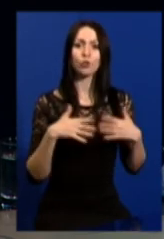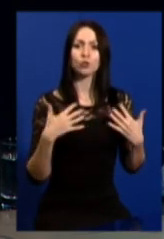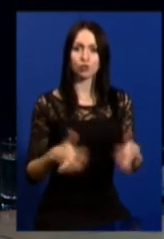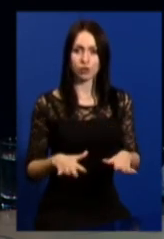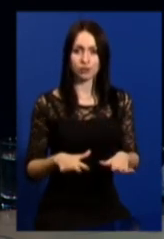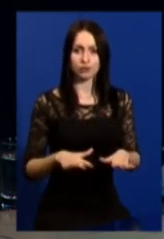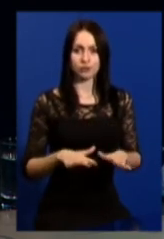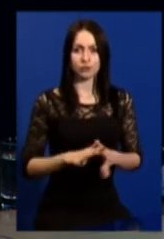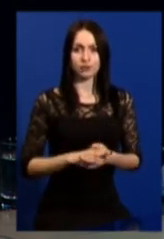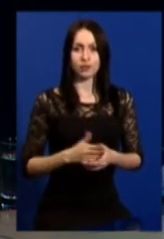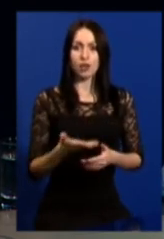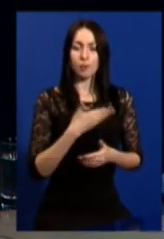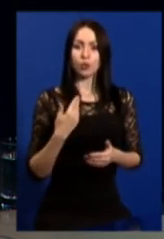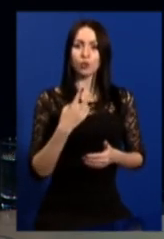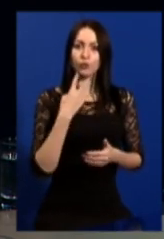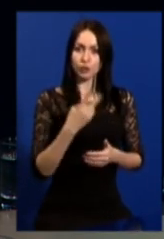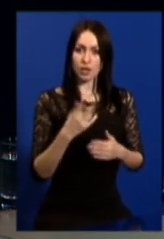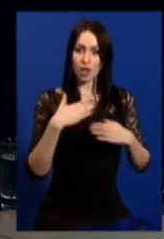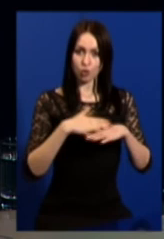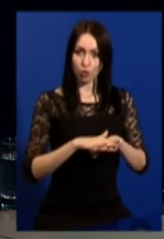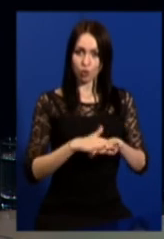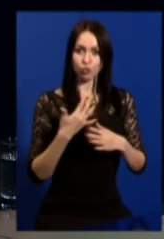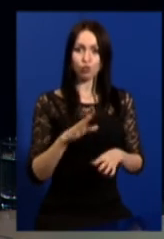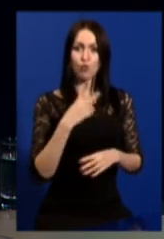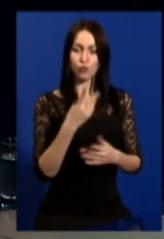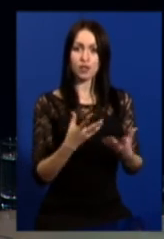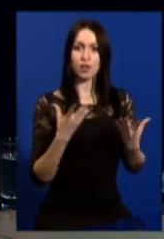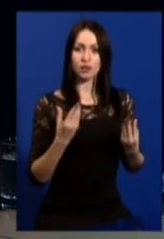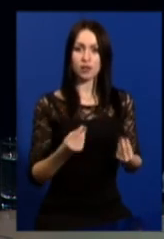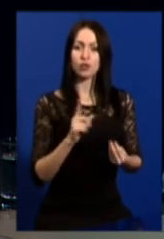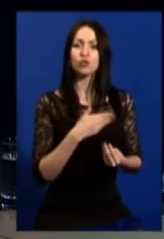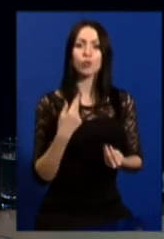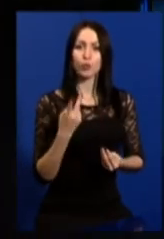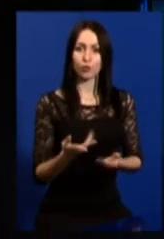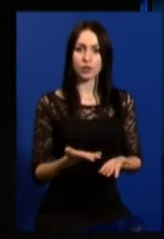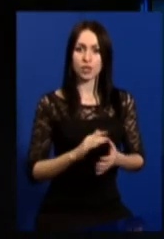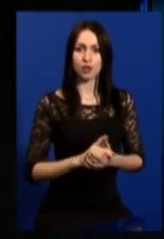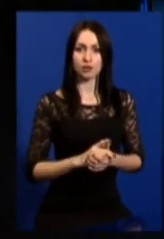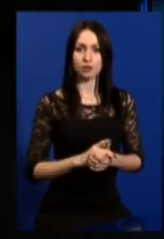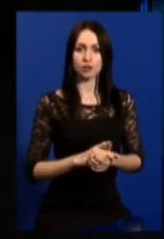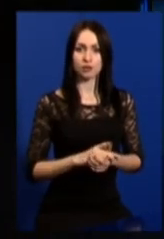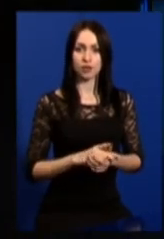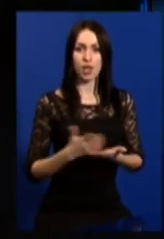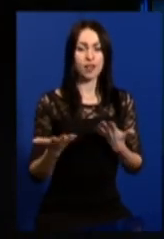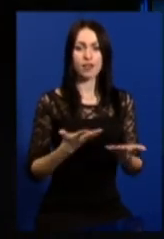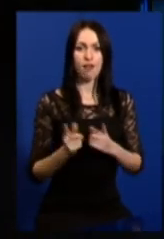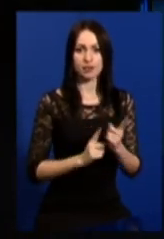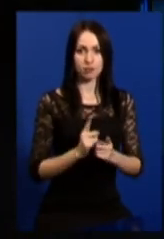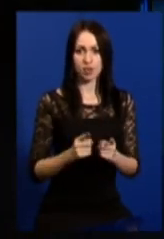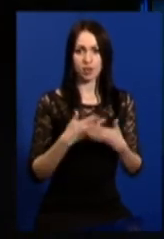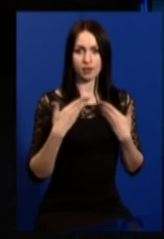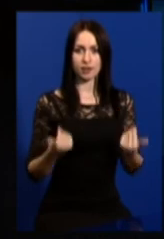ми побачили ніч, побачили день і що ми побачили? Жодних змін не